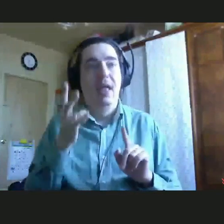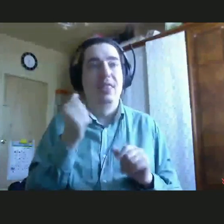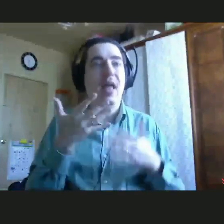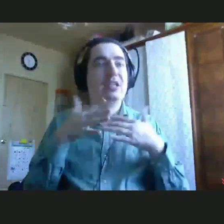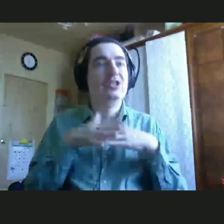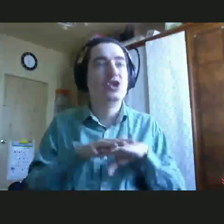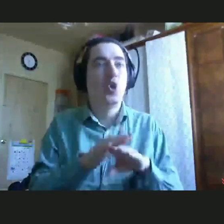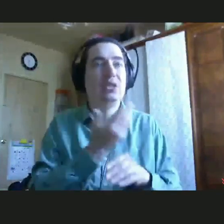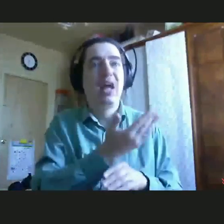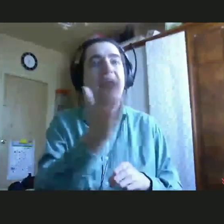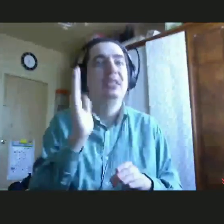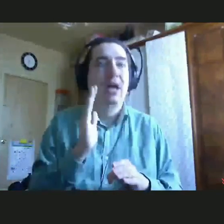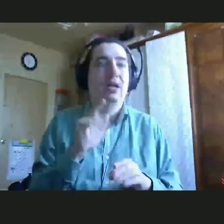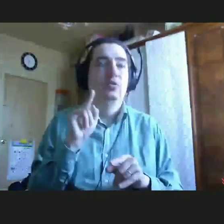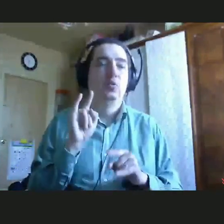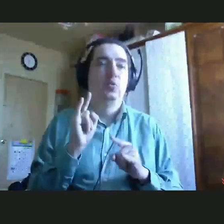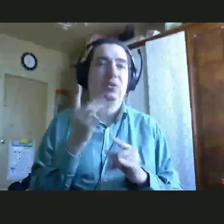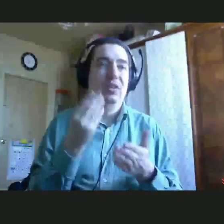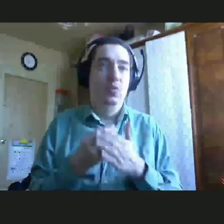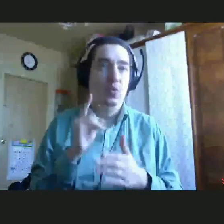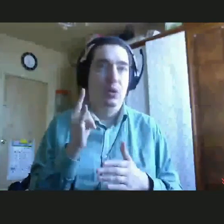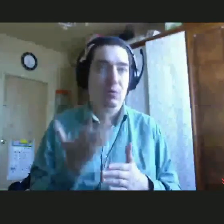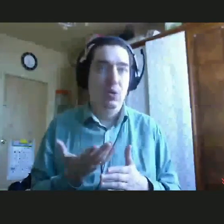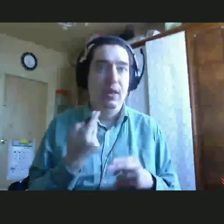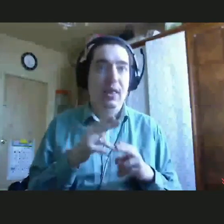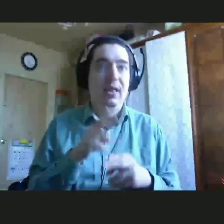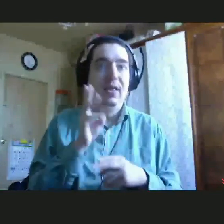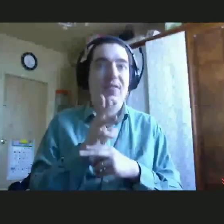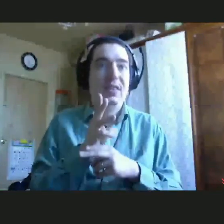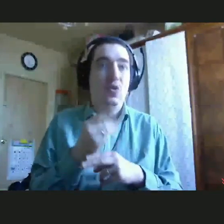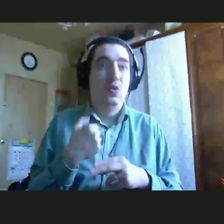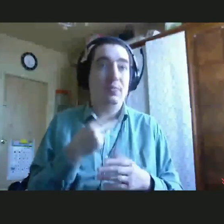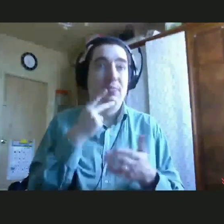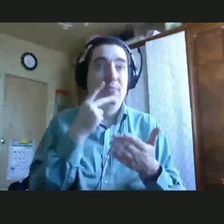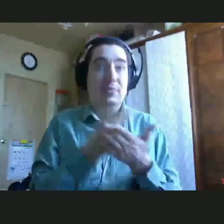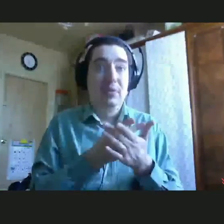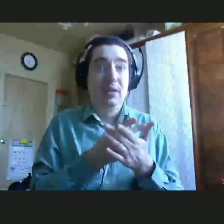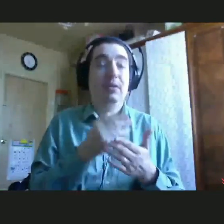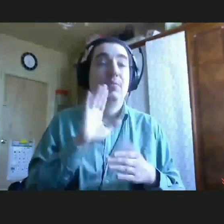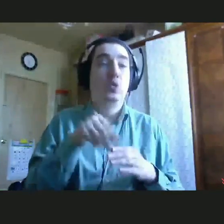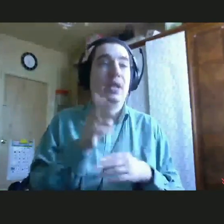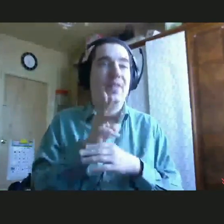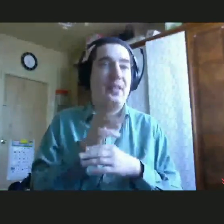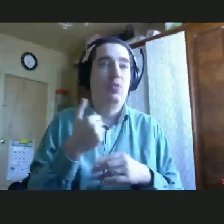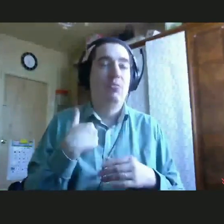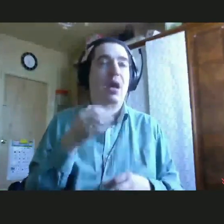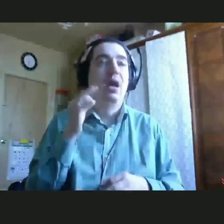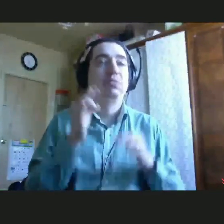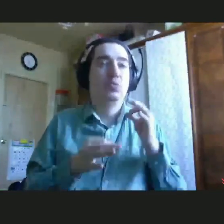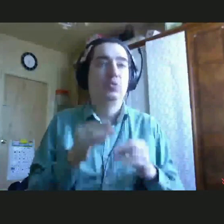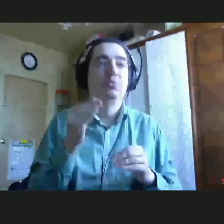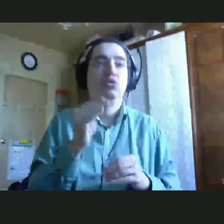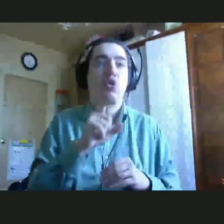видео, надеюсь, у нас это получится. И после видео мы к вам вернемся и обсудим еще раз типичные ошибки, которые